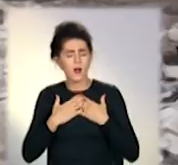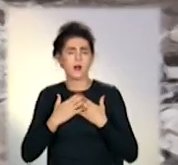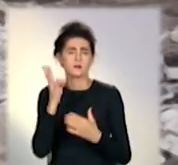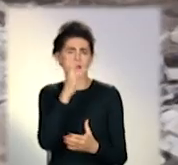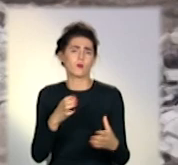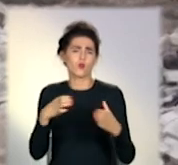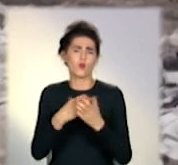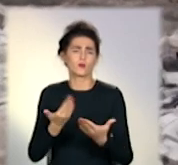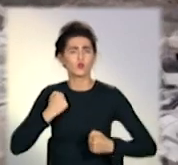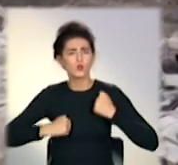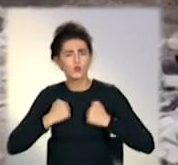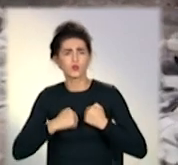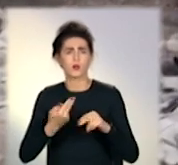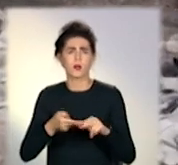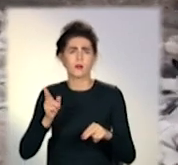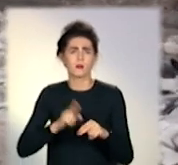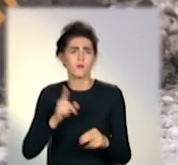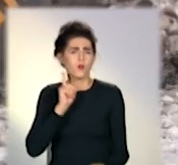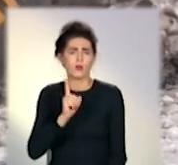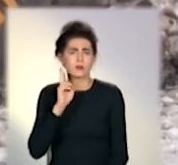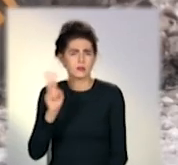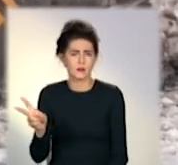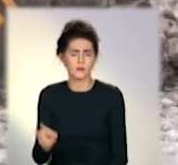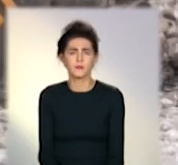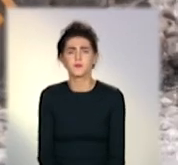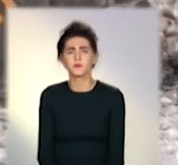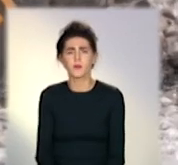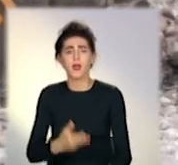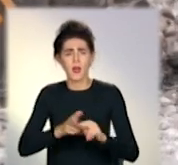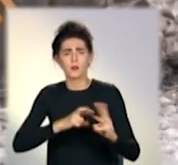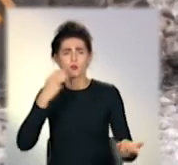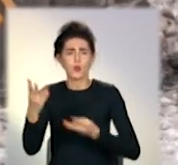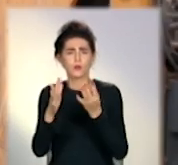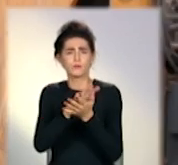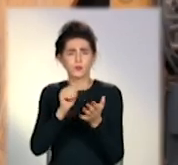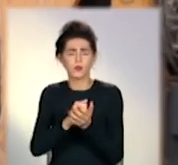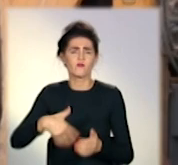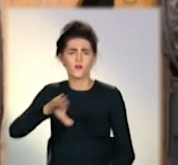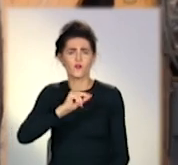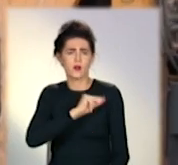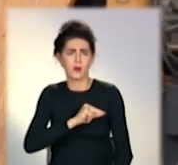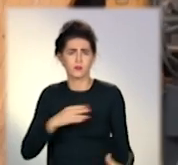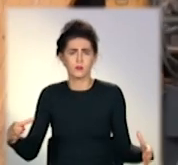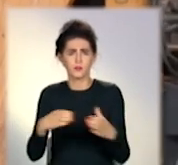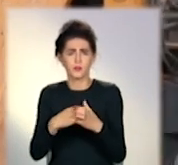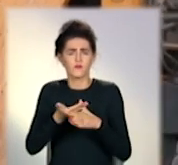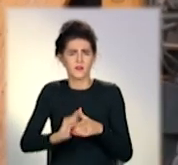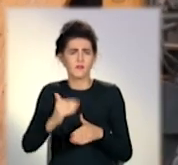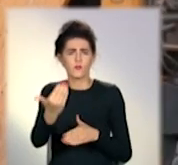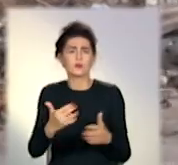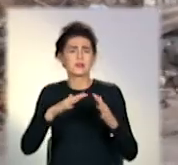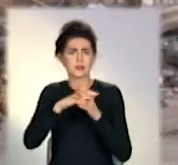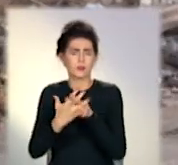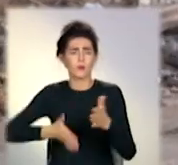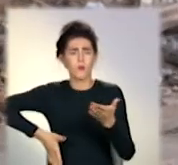Душ цього сезону непередбачений. На згариші працюють кілька бригад, відряджених на допомогу селянам. Але